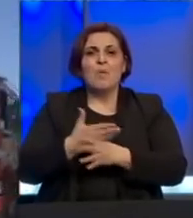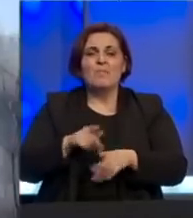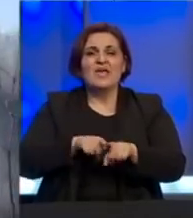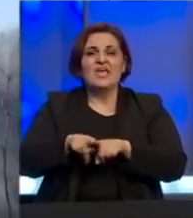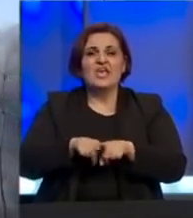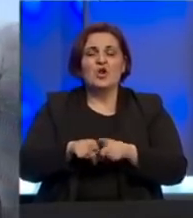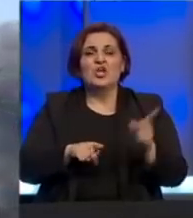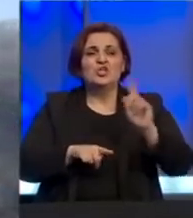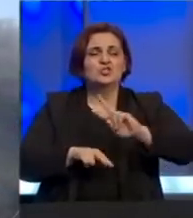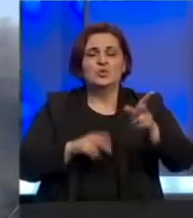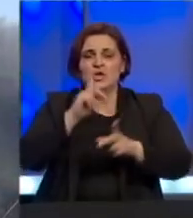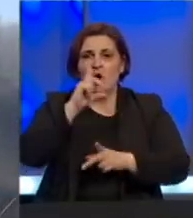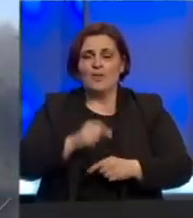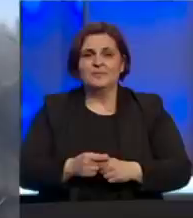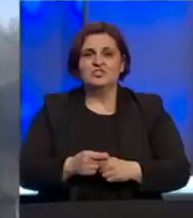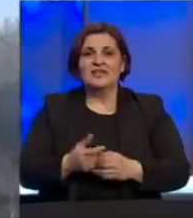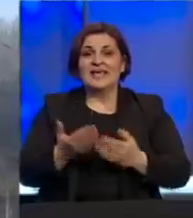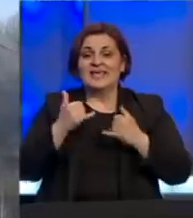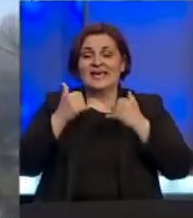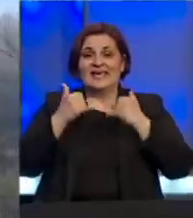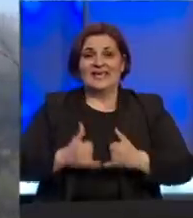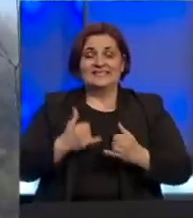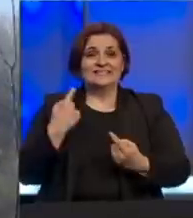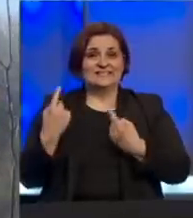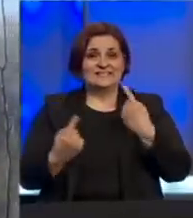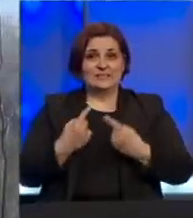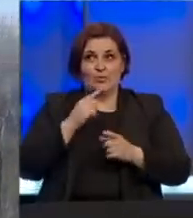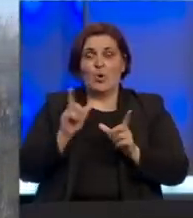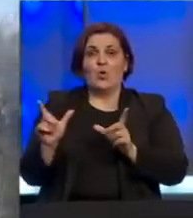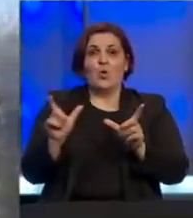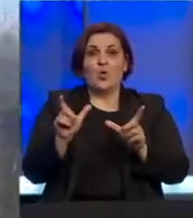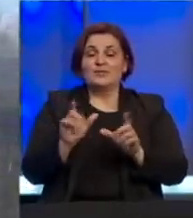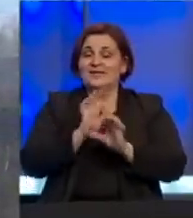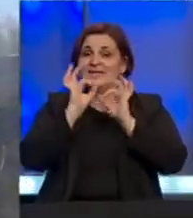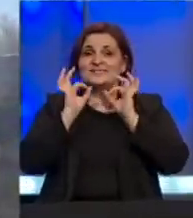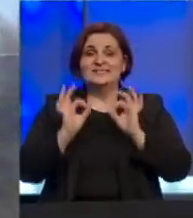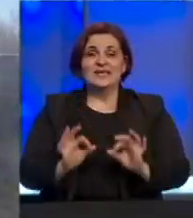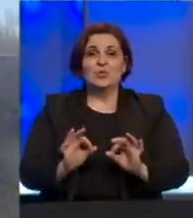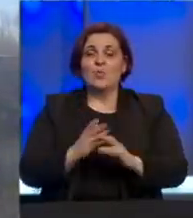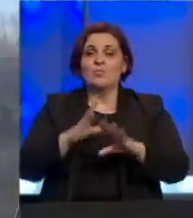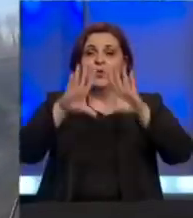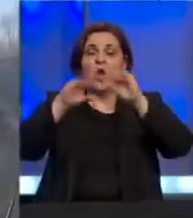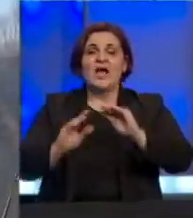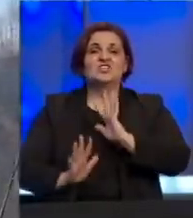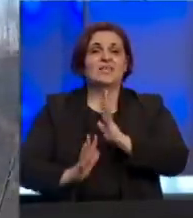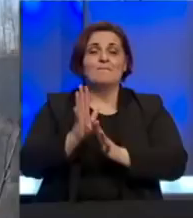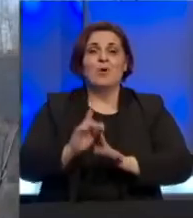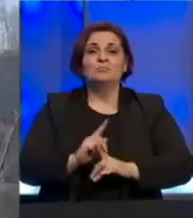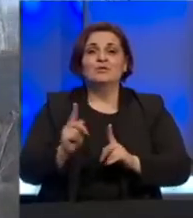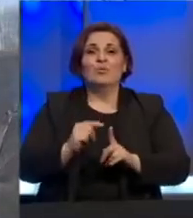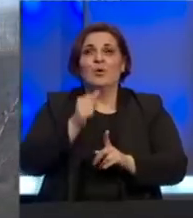kolege iz susjednih općina Iako je trenutačno situacija pod kontrolom neizvjesno je potpuno gašenje požara zbog